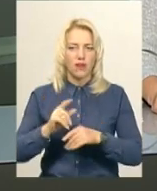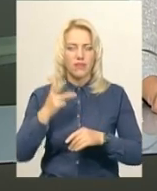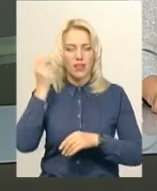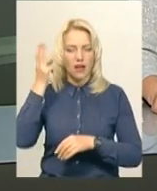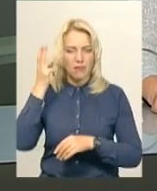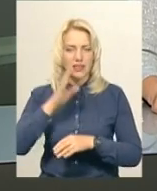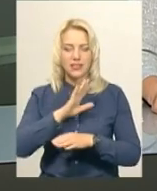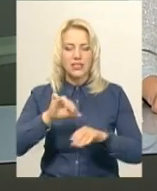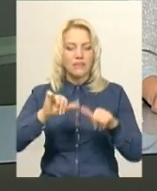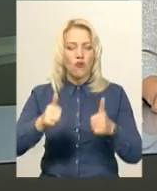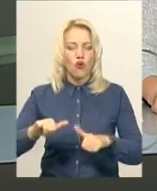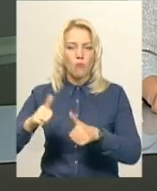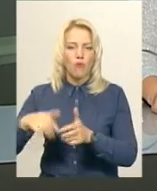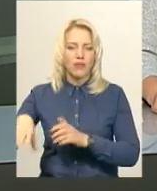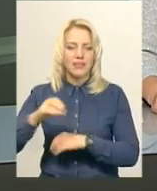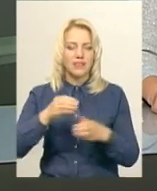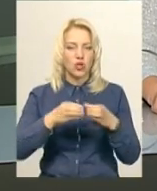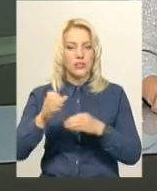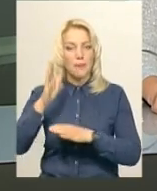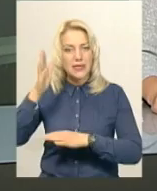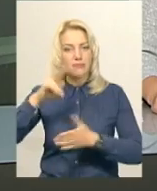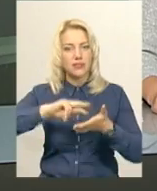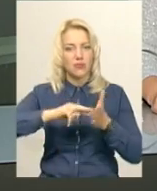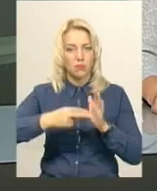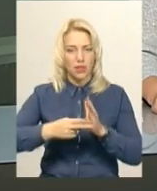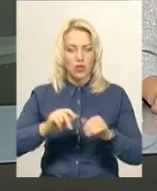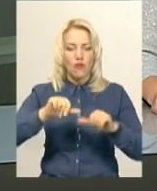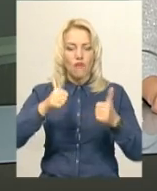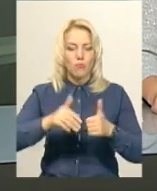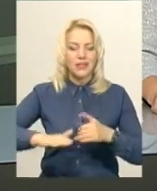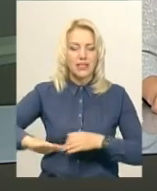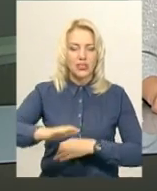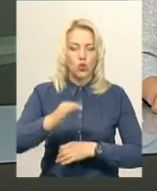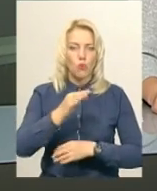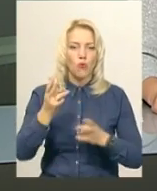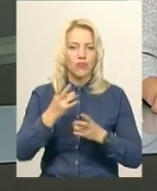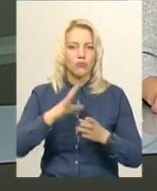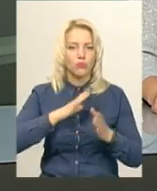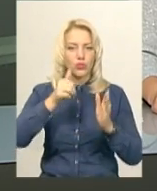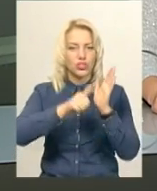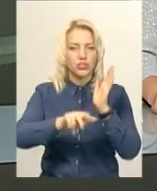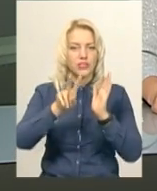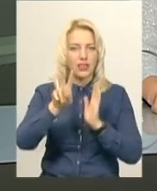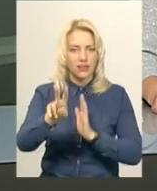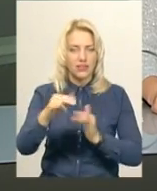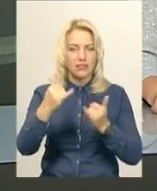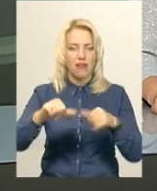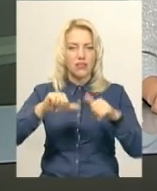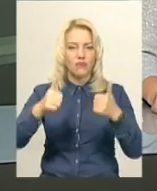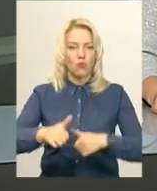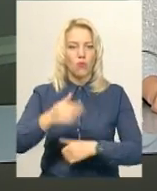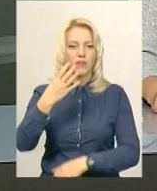тергромади. За перспективним планом формування територій громад області їх має бути 62. Наразі сформовано 41.